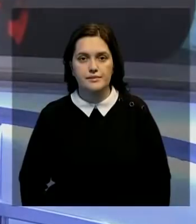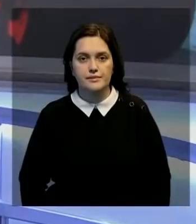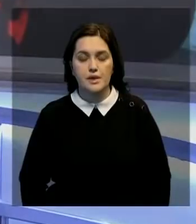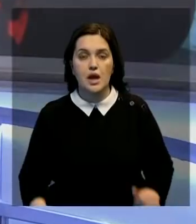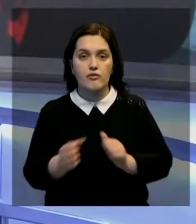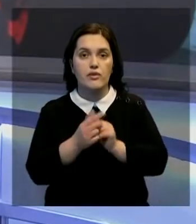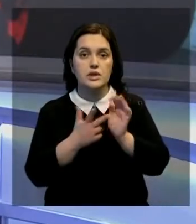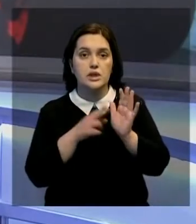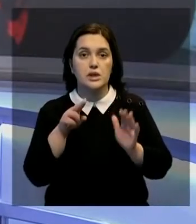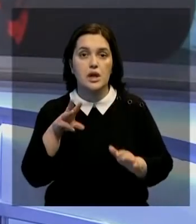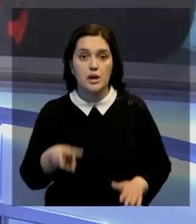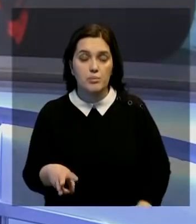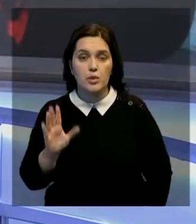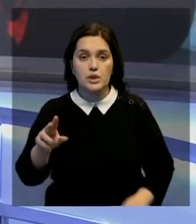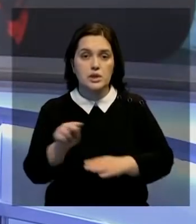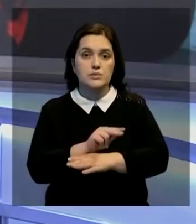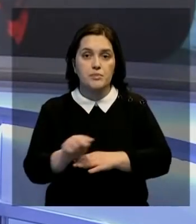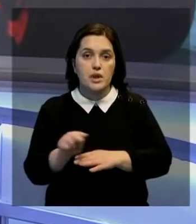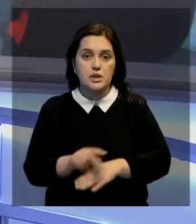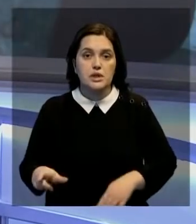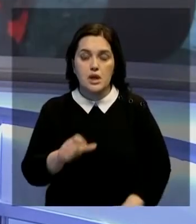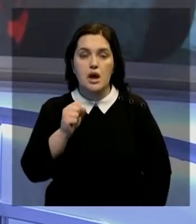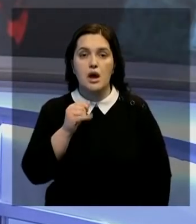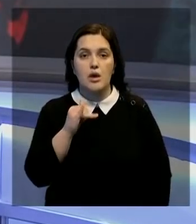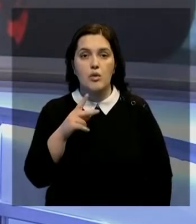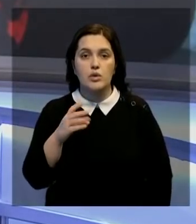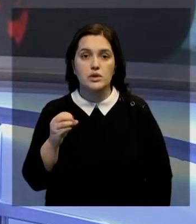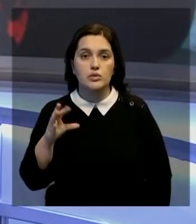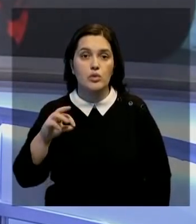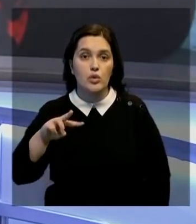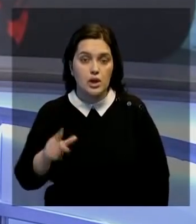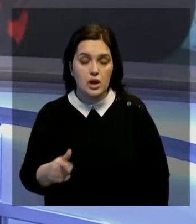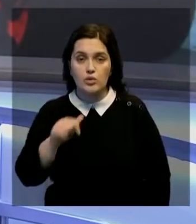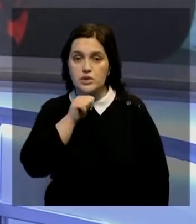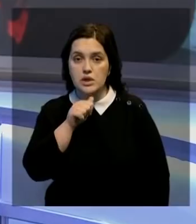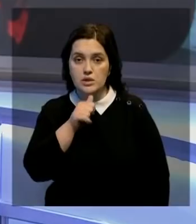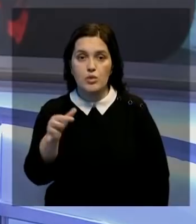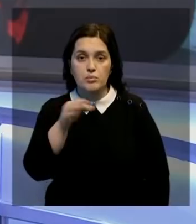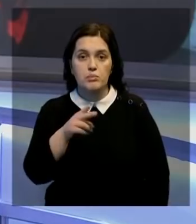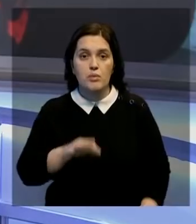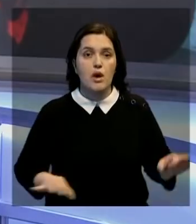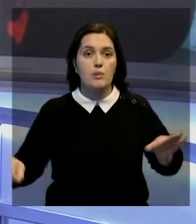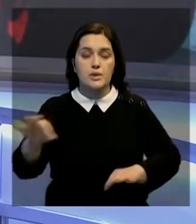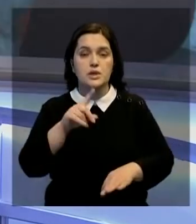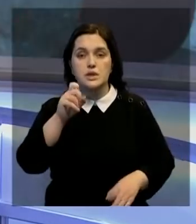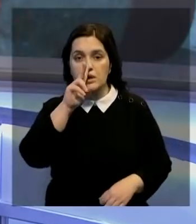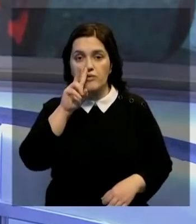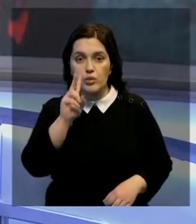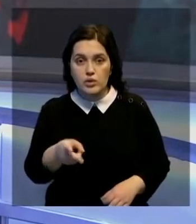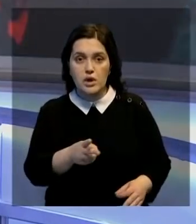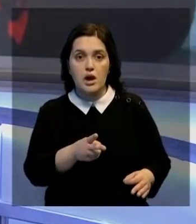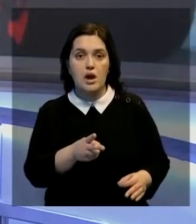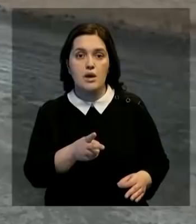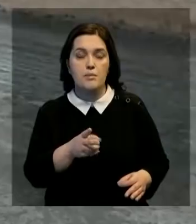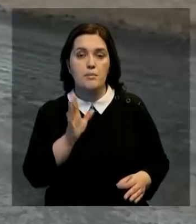18 километров еще предстоит отремонтировать на участке трассы Аулия-Коль-Желдома в Костанайской области. По проекту за два